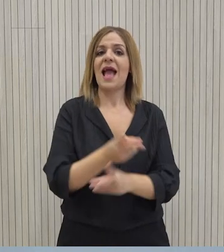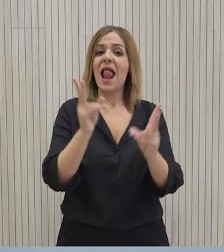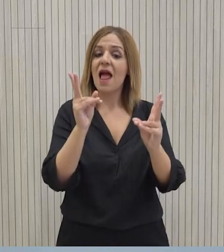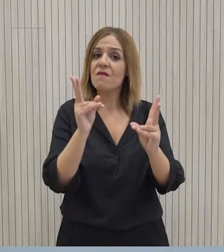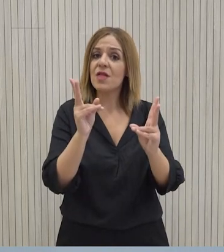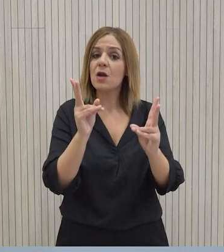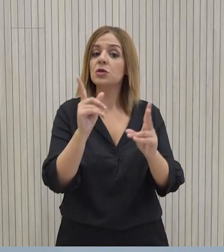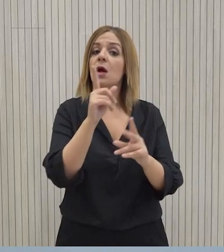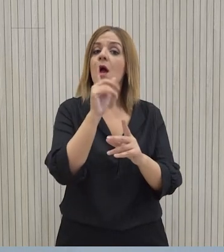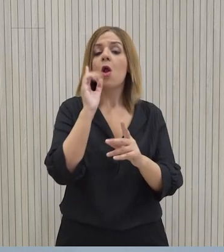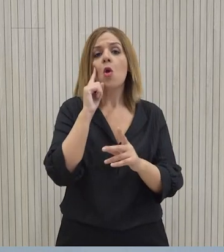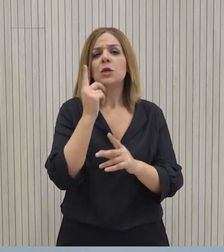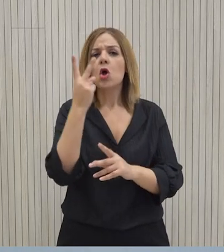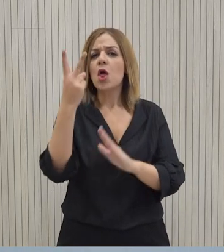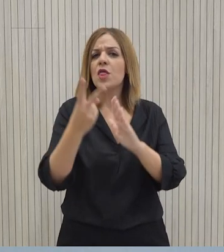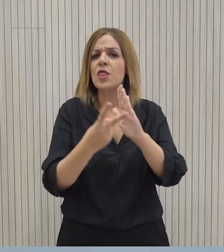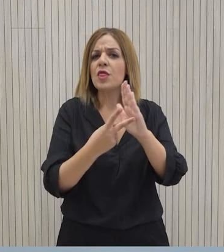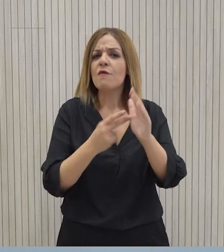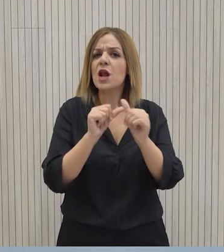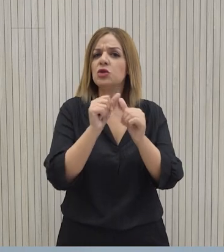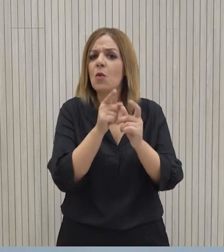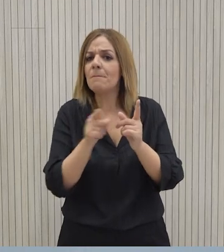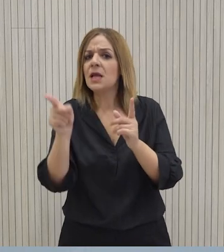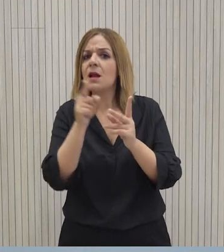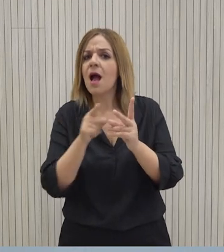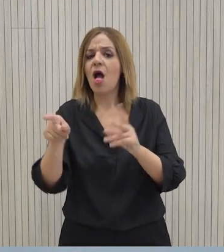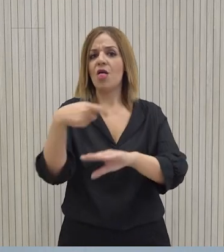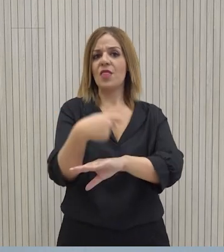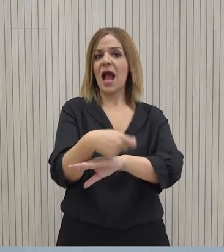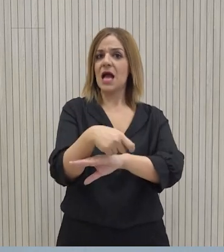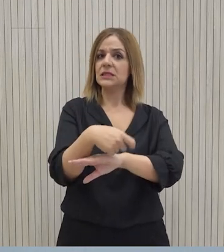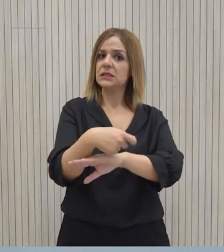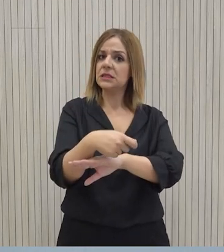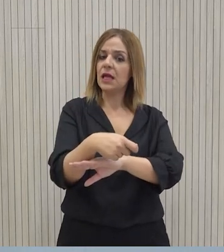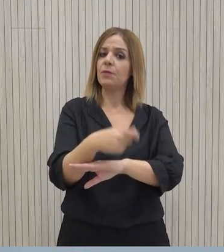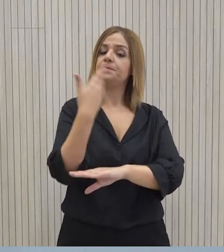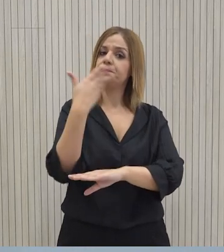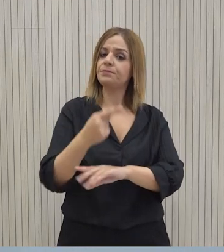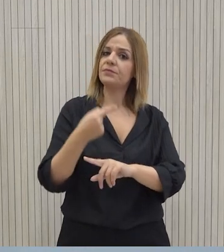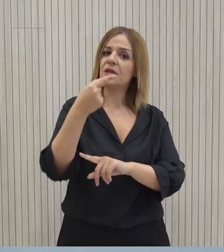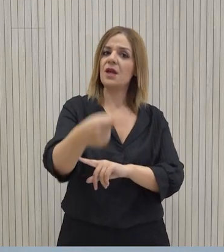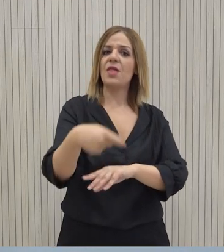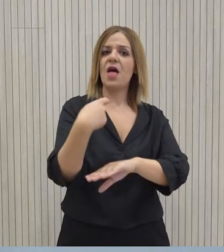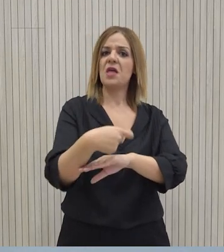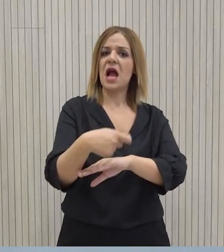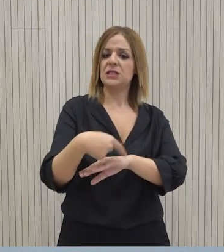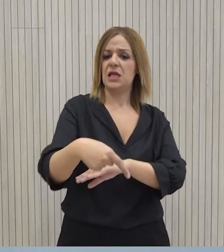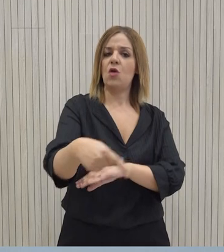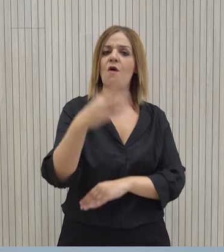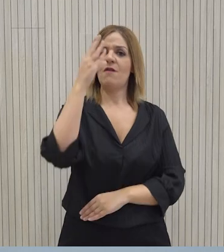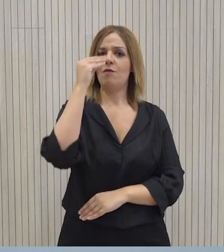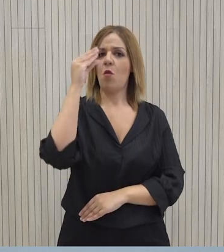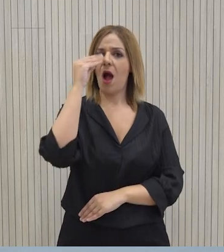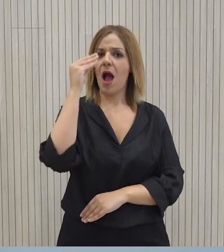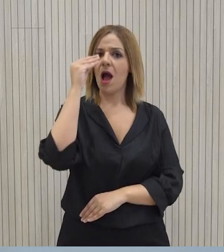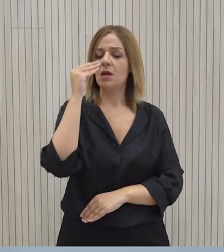υπό όρους, να παρουσιάζεται νομίζω δύο φορές τον μήνα ενώπιον του δικαστήριου, ενώ έχει οριστεί και επόμενη δικάσιμος εντός του Φεβρουαρίου.